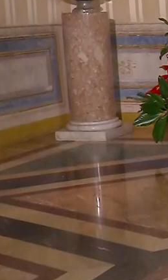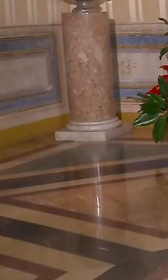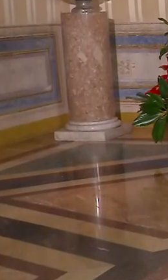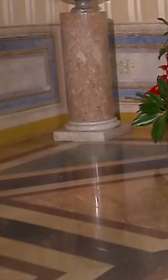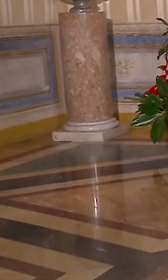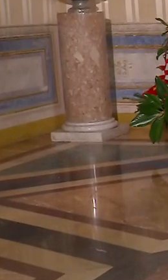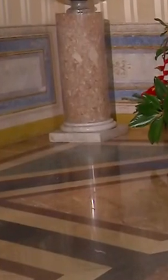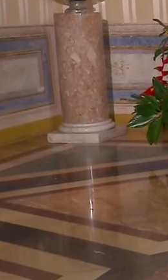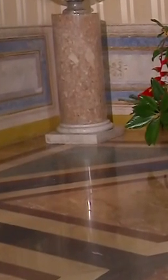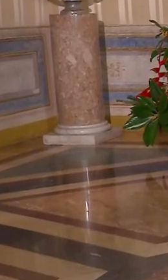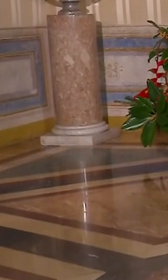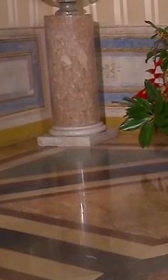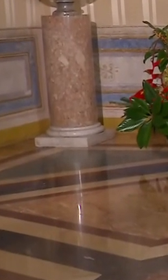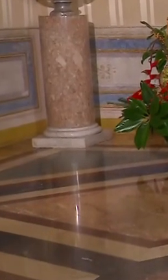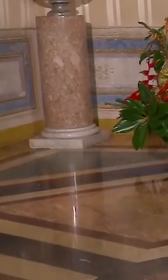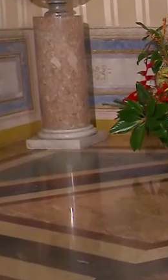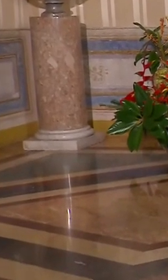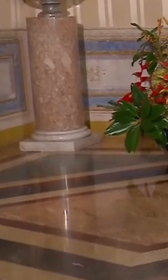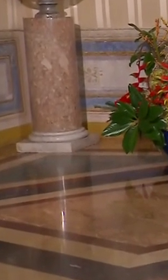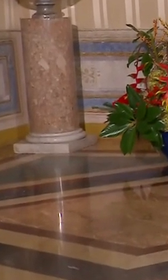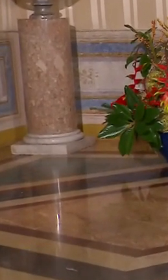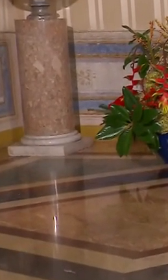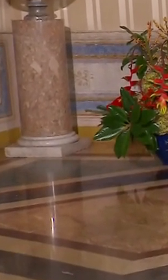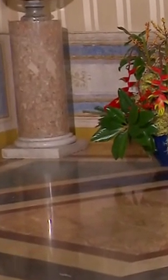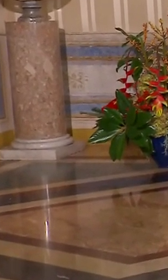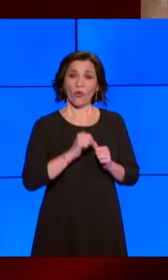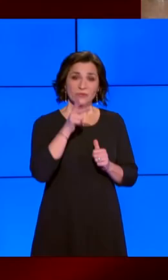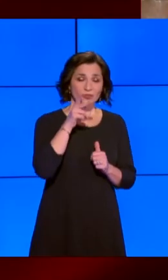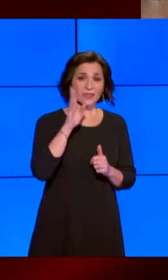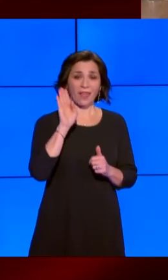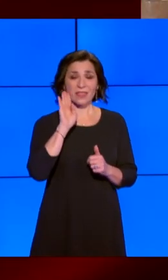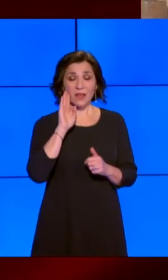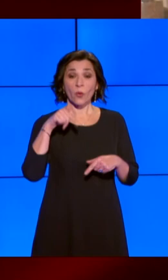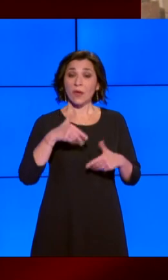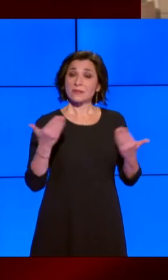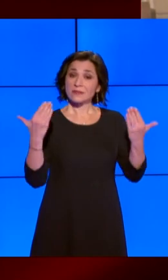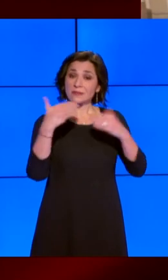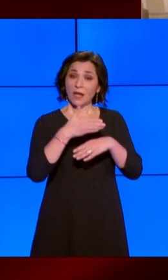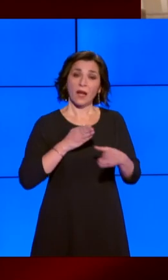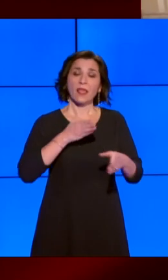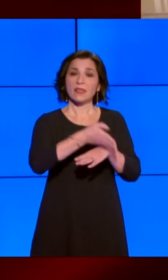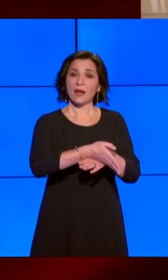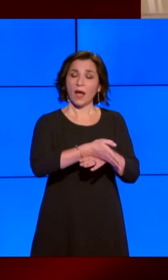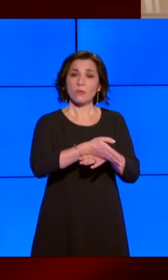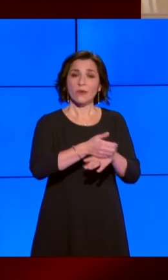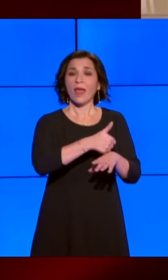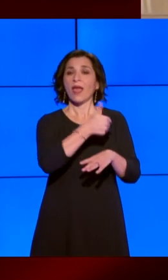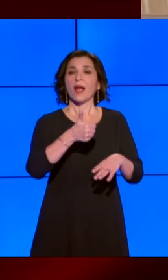Questa sera, cari concittadini e cari concittadini, entriamo negli anni venti del nuovo secolo.